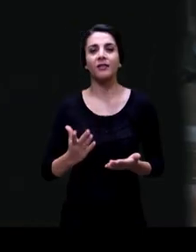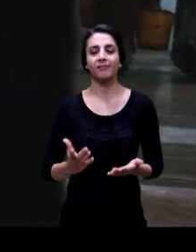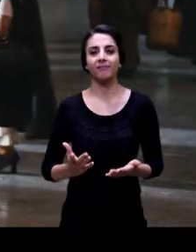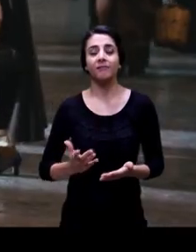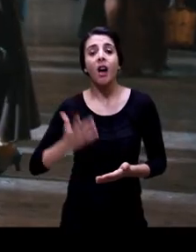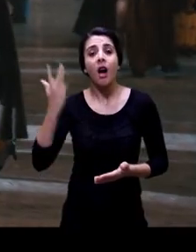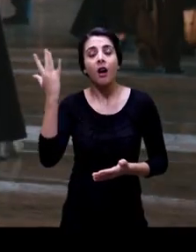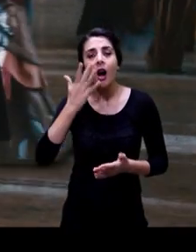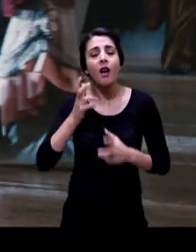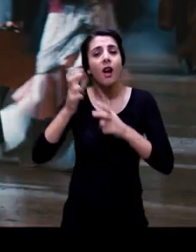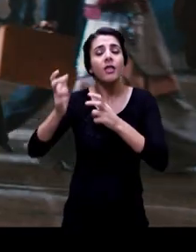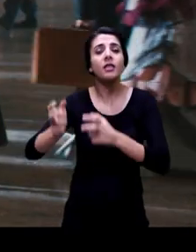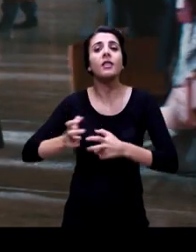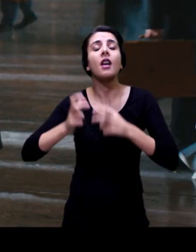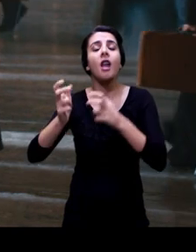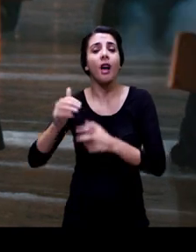olur?